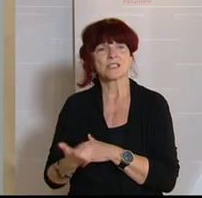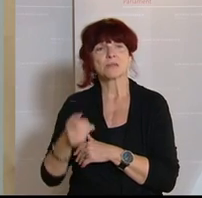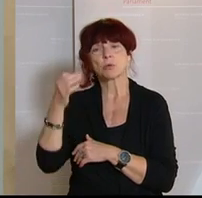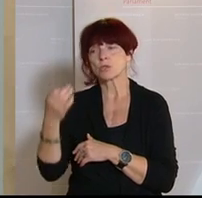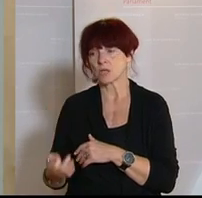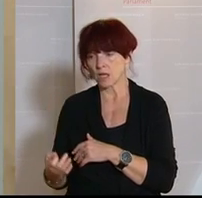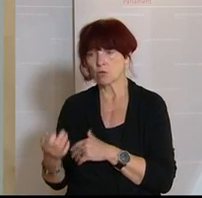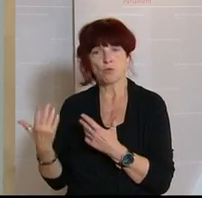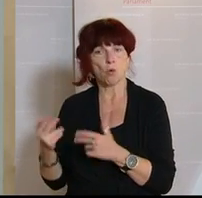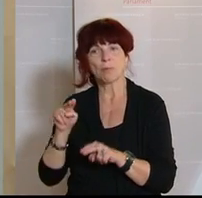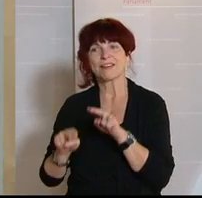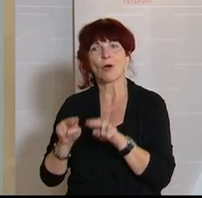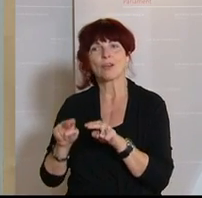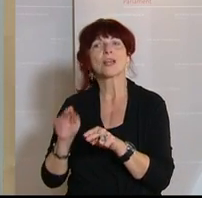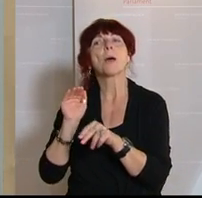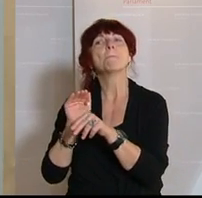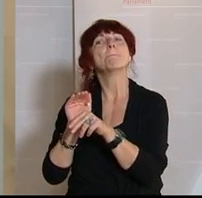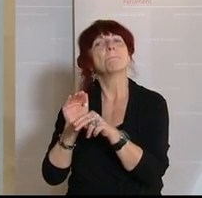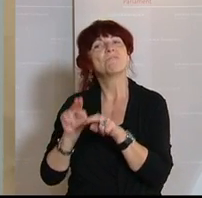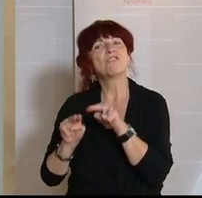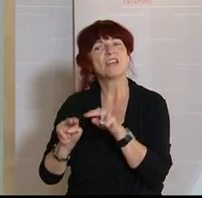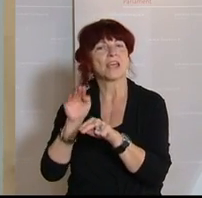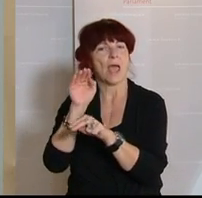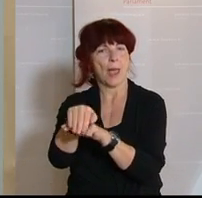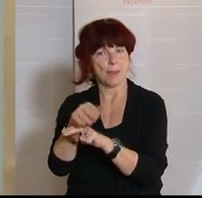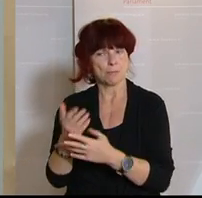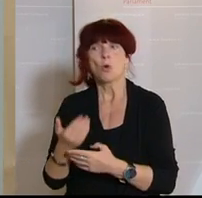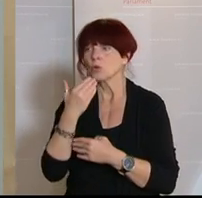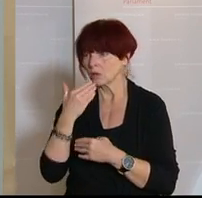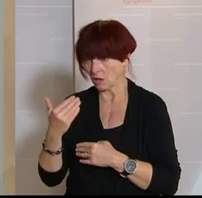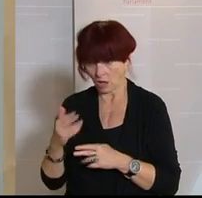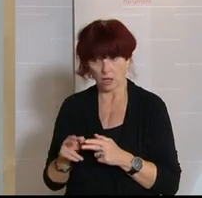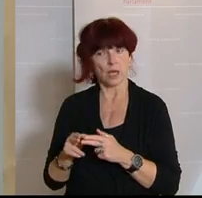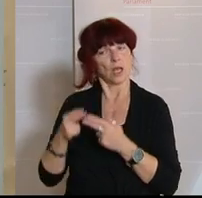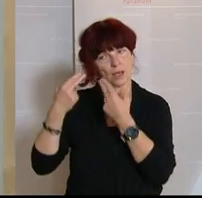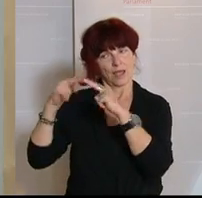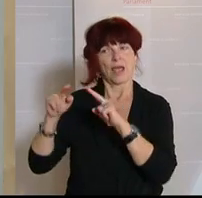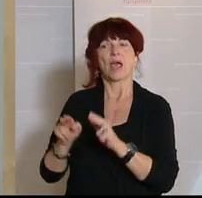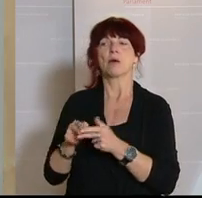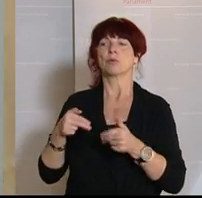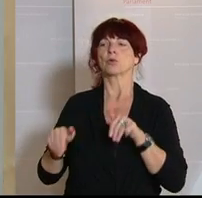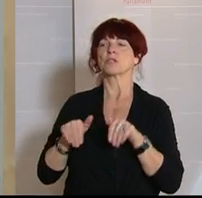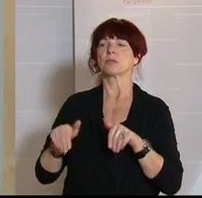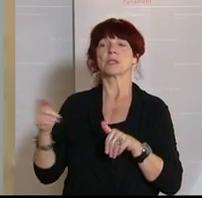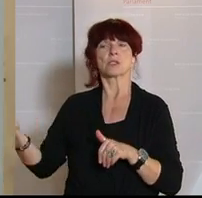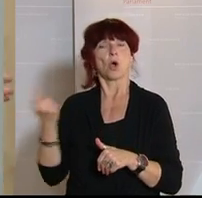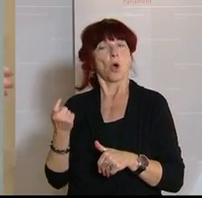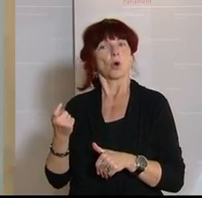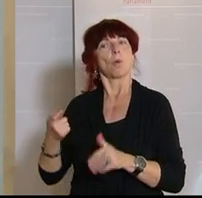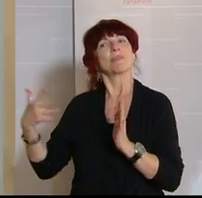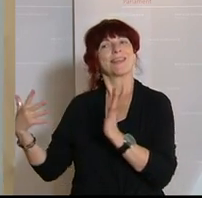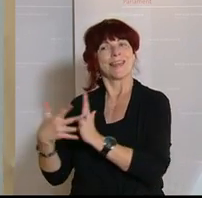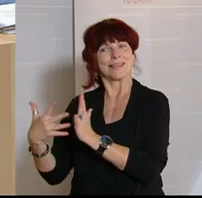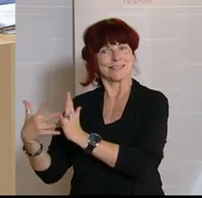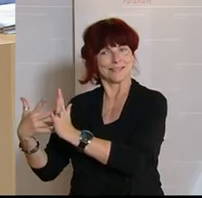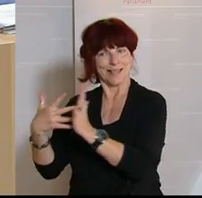Pflegeheimen betreut, der Betroffenen. Und da auch ein Danke, Herr Bundesminister, dass wir jetzt hier zu Tests kommen, der Betroffenen,